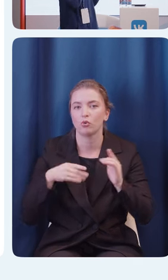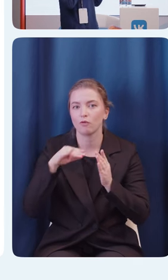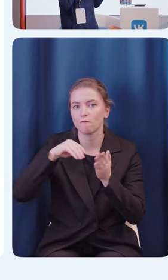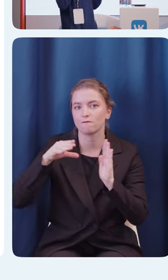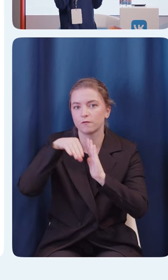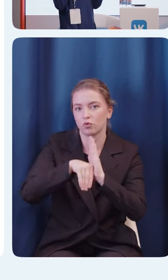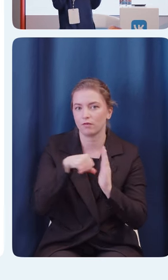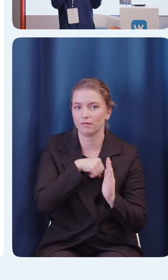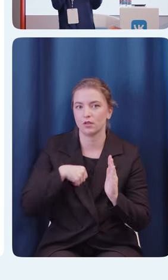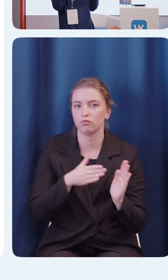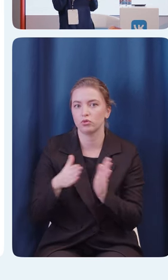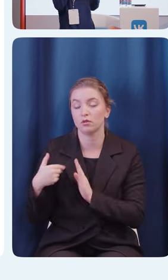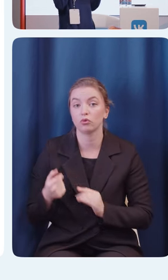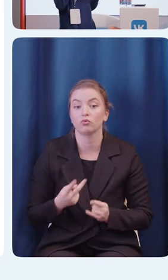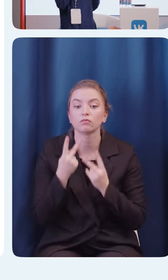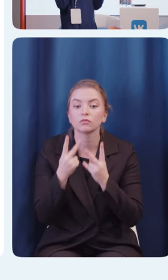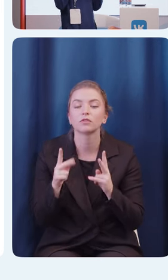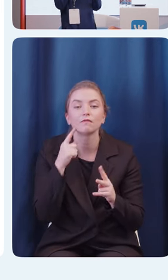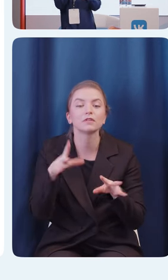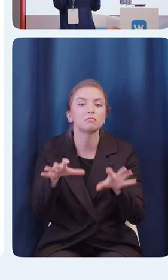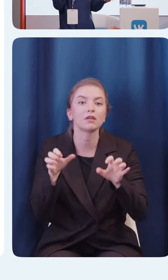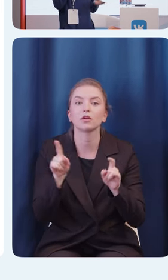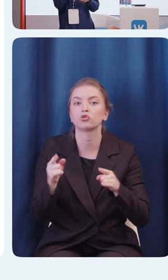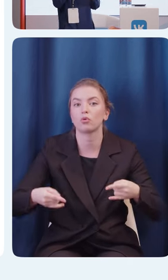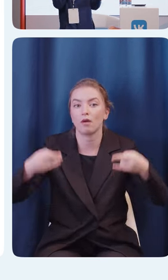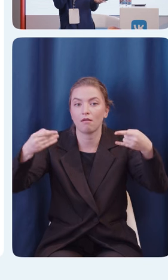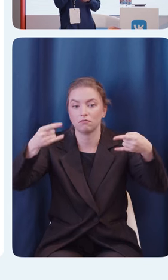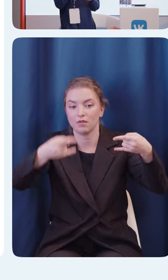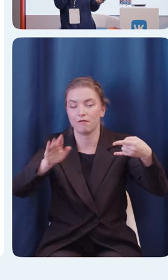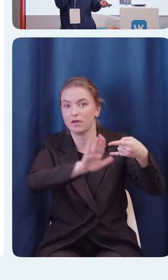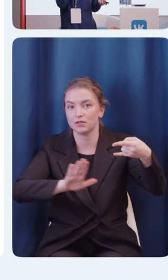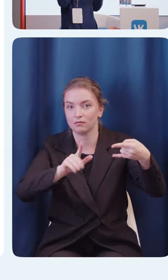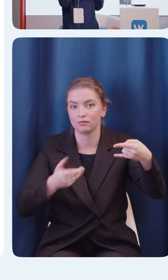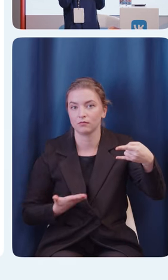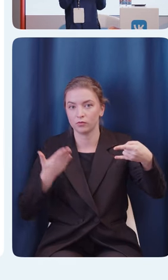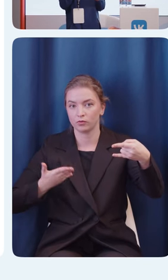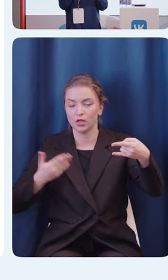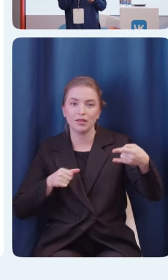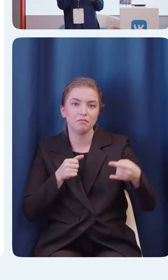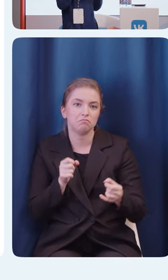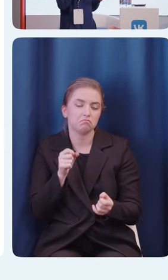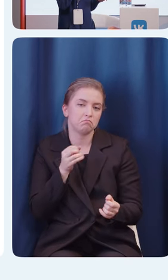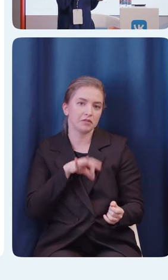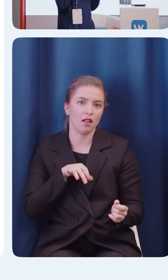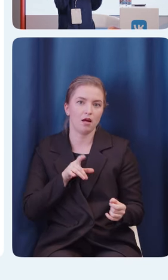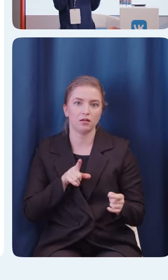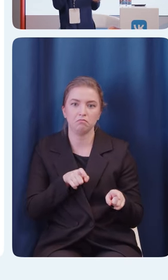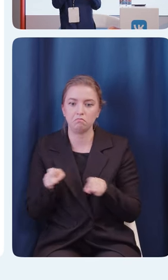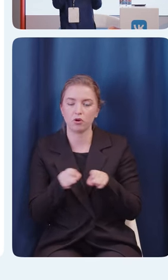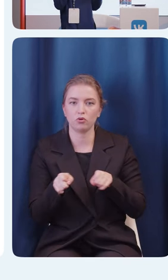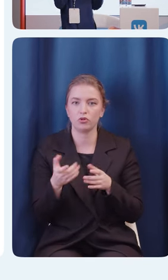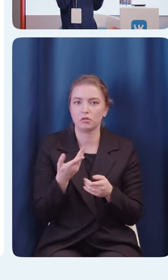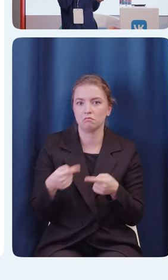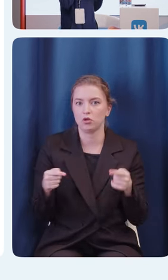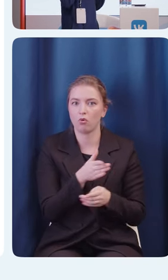информацию о UI-компонентах. И, что важно, позволяет переключаться между ними. Второй